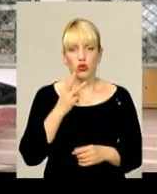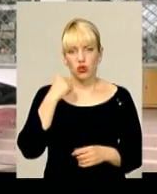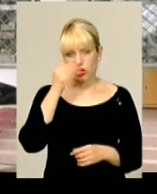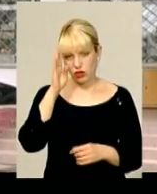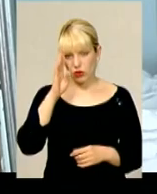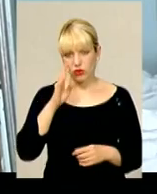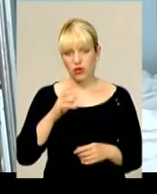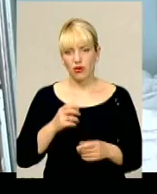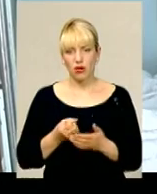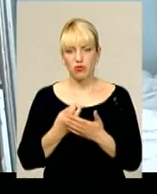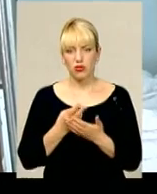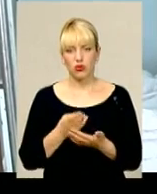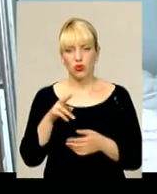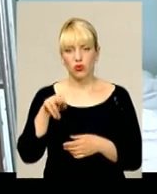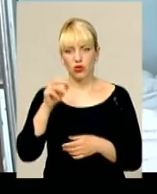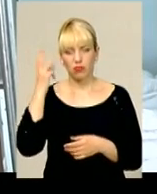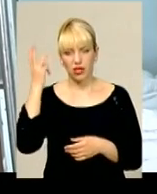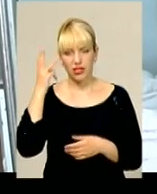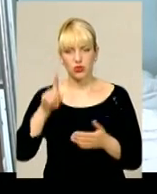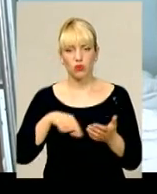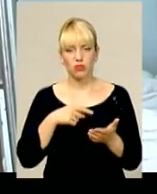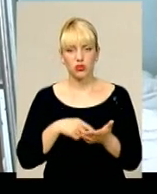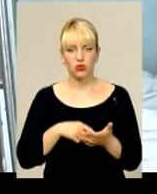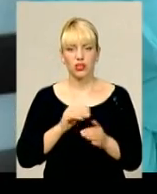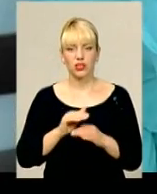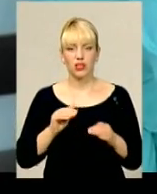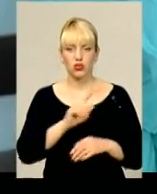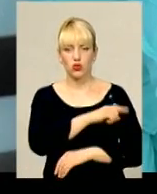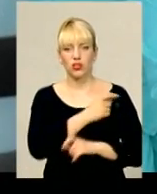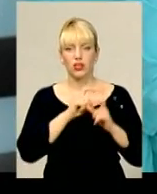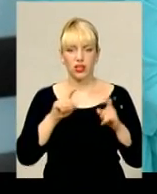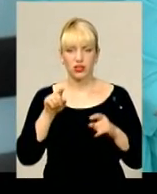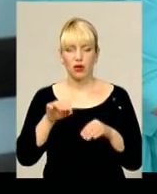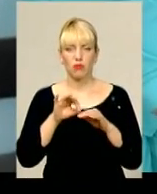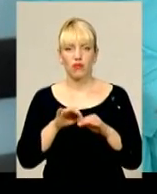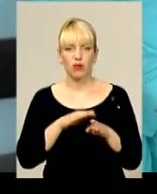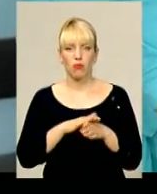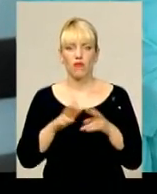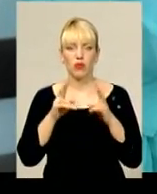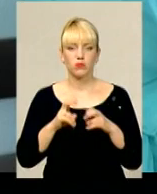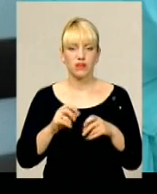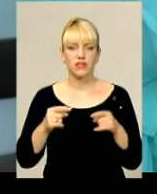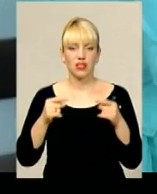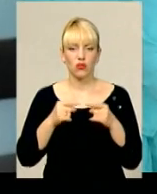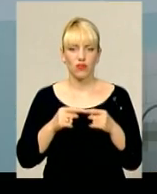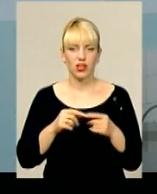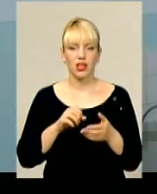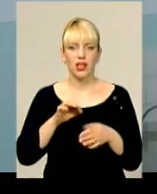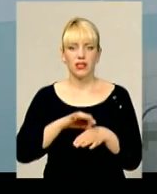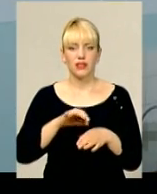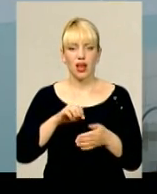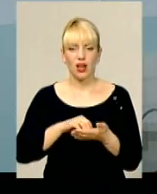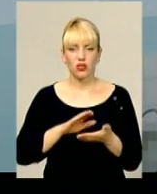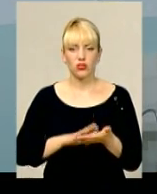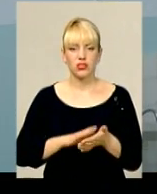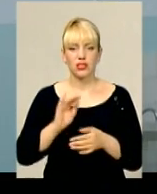госпіталізувати до Хмельницької міської дитячої лікарні. Там медики провели повне обстеження та встановили діагноз. Дитина